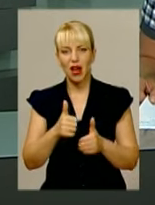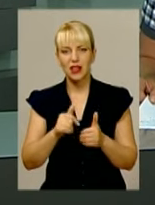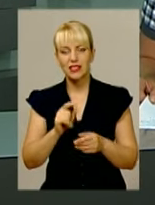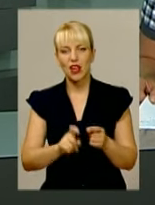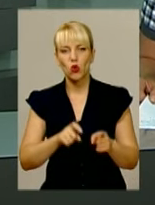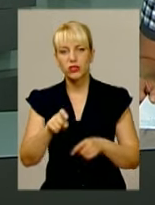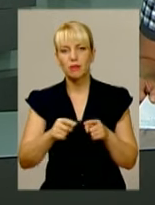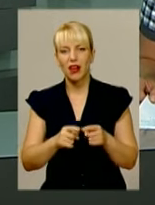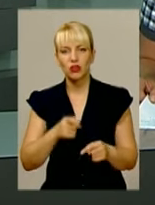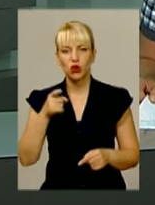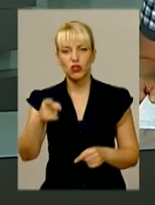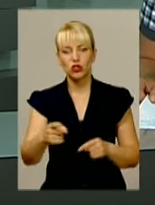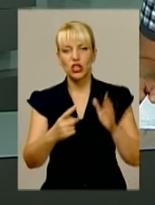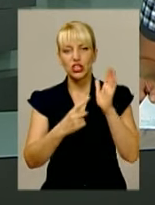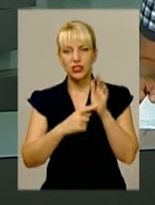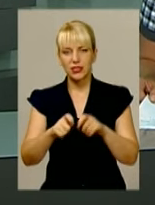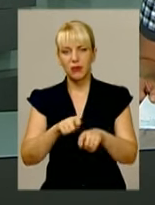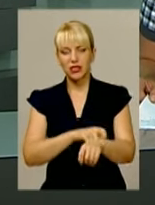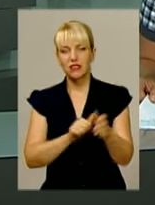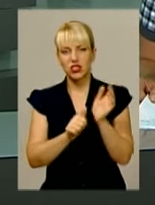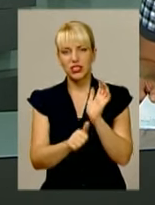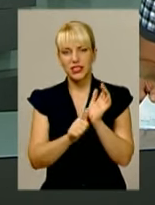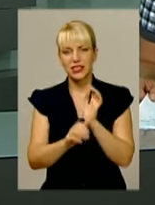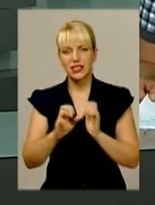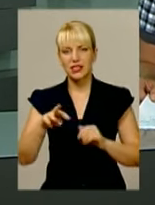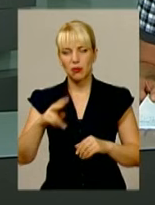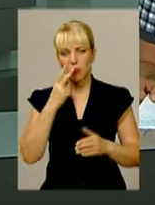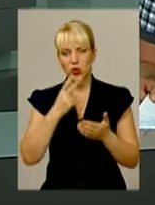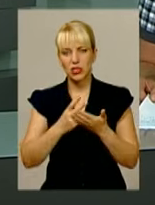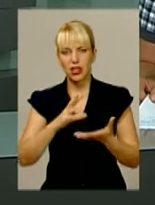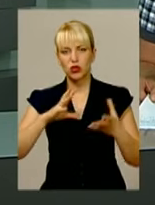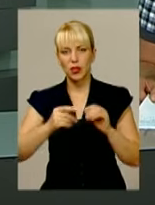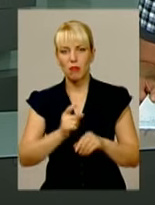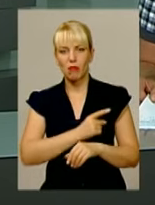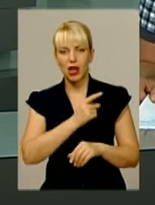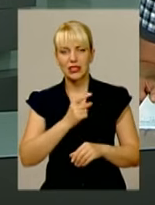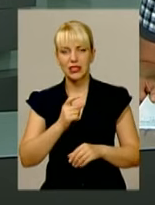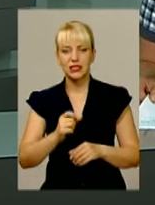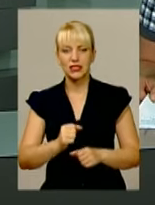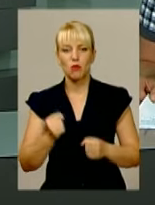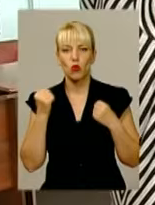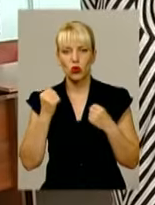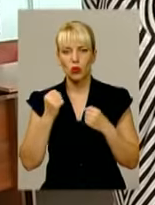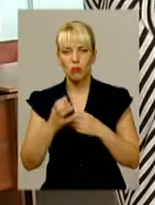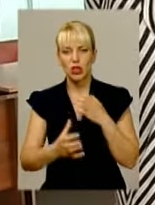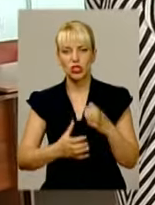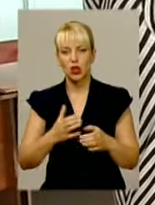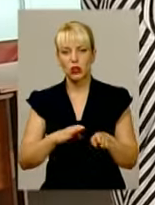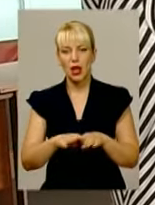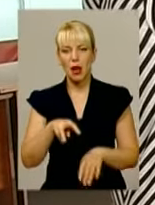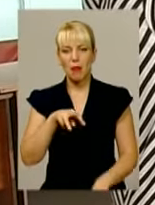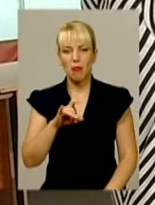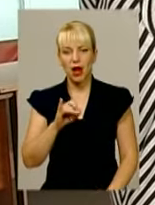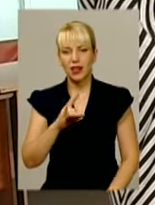Хмельничанка стрибнула на 6 метрів 60 сантиметрів. Показала результат майстра спорту міжнародного класу. Марина Бех